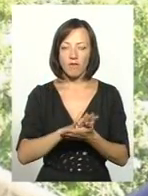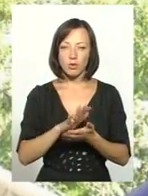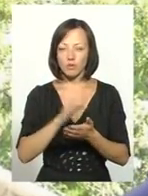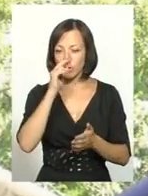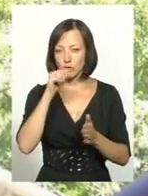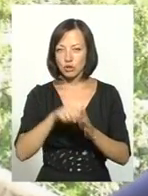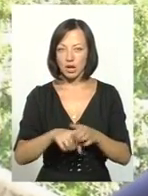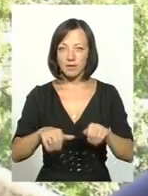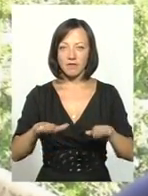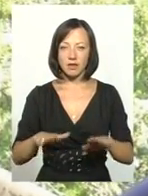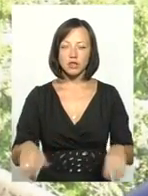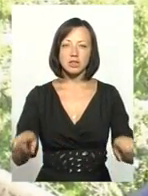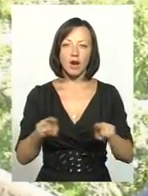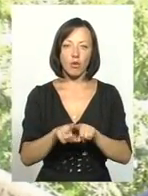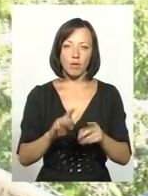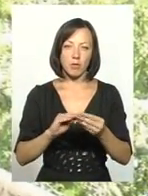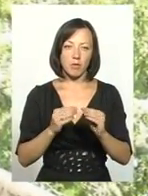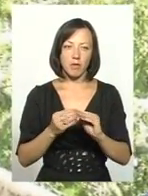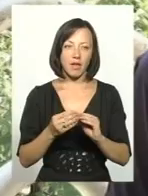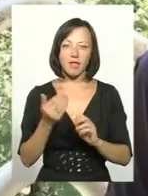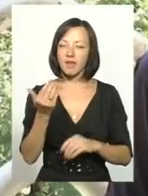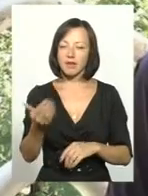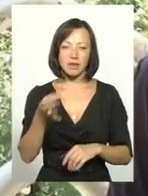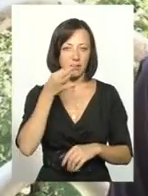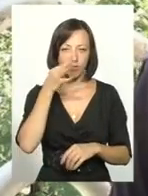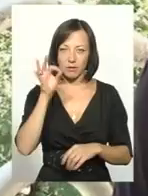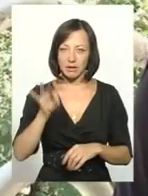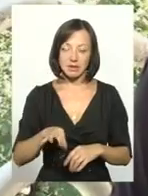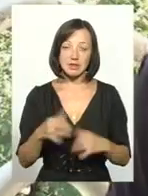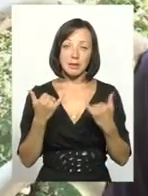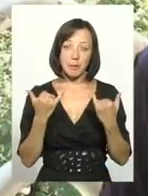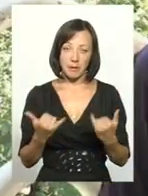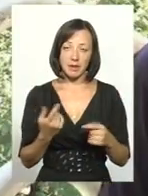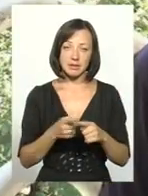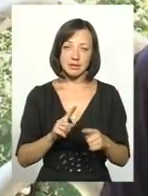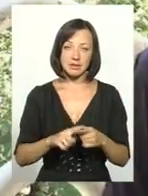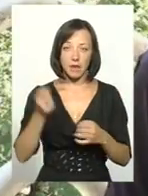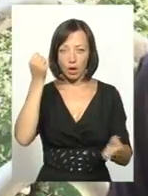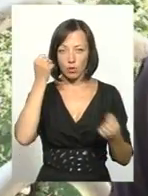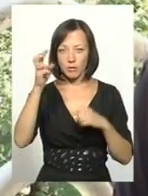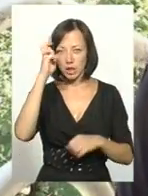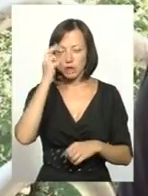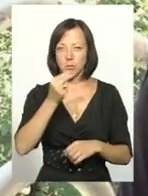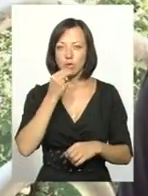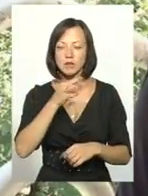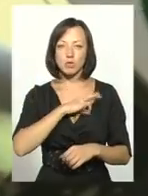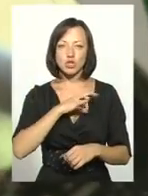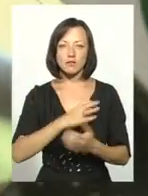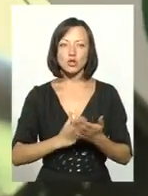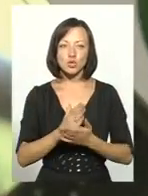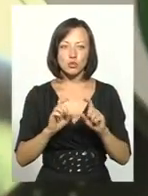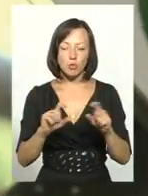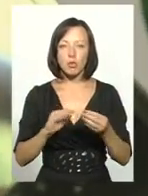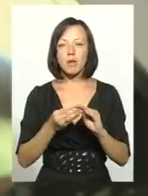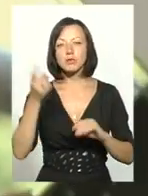втручатися у вирішення такого роду проблем не в їхніх повноваженнях. Тепер це клопіт Держпродспоживслужби. Там про